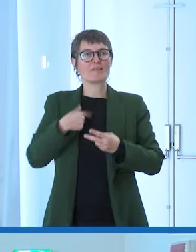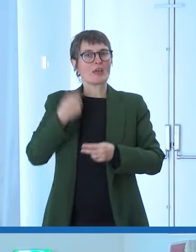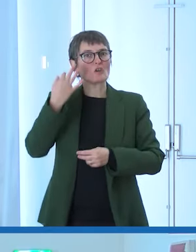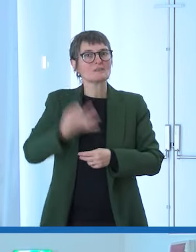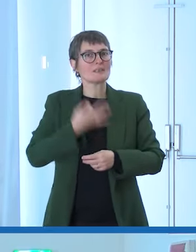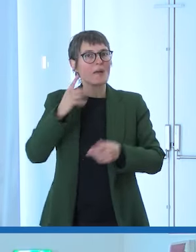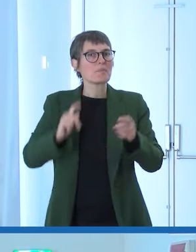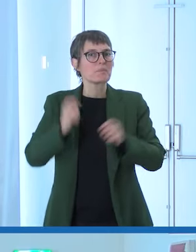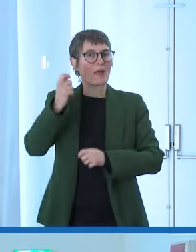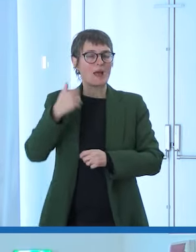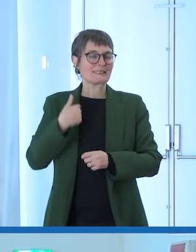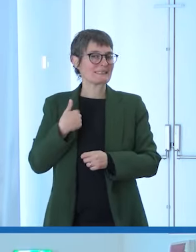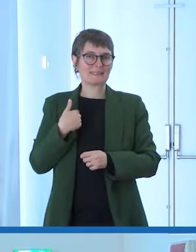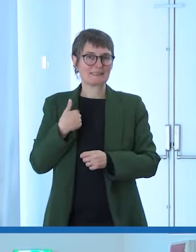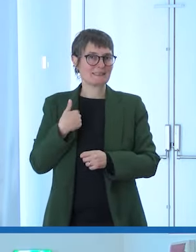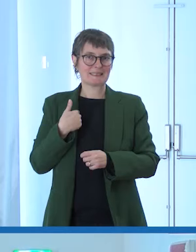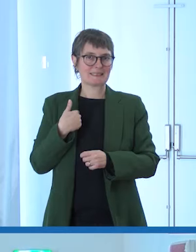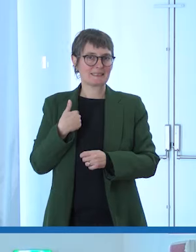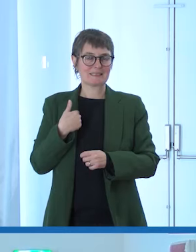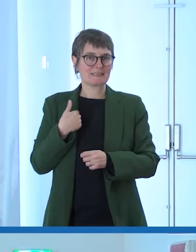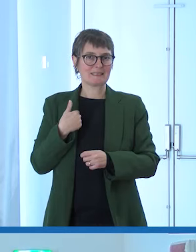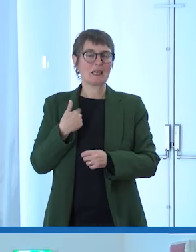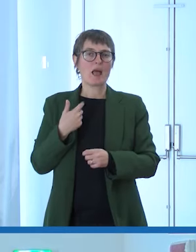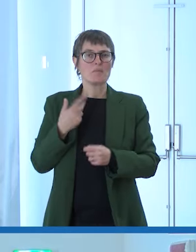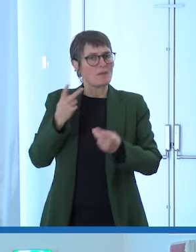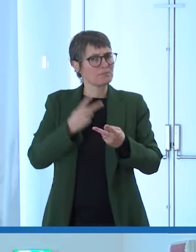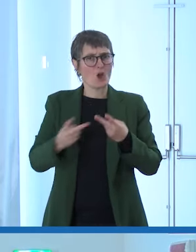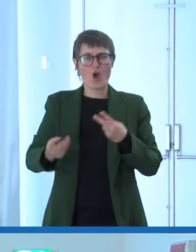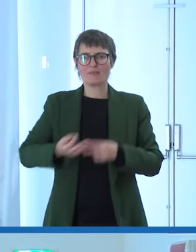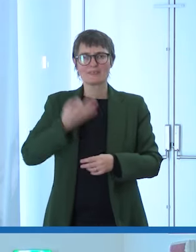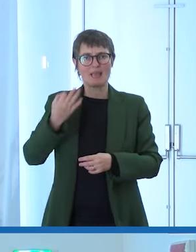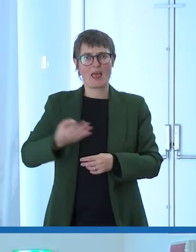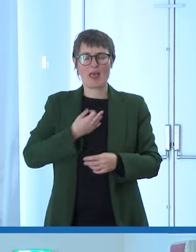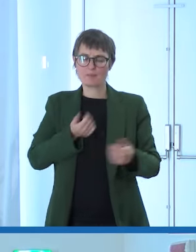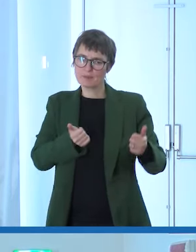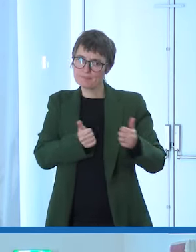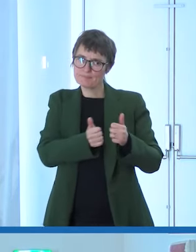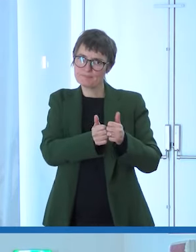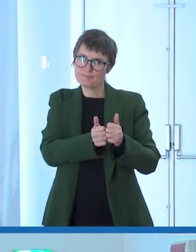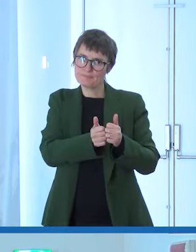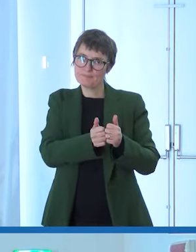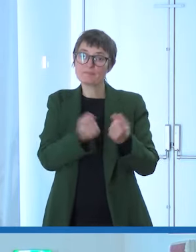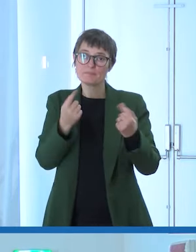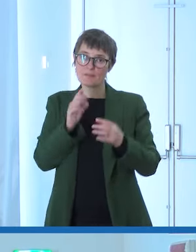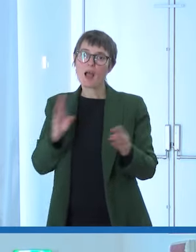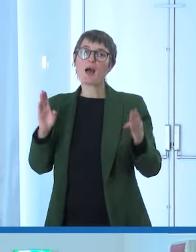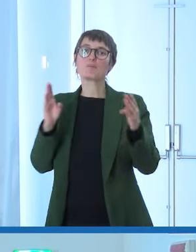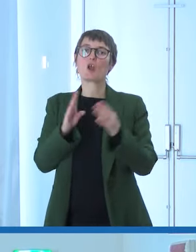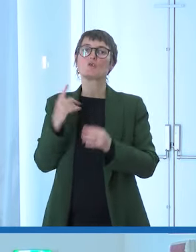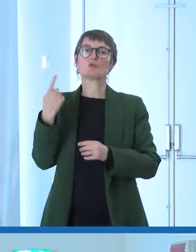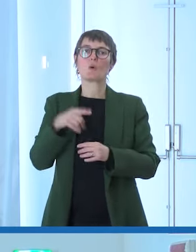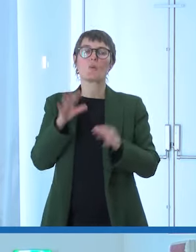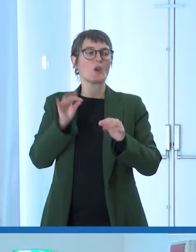vorremmo. Però sicuramente l'approccio che noi e che io voglio garantire è quello di essere a fianco di queste